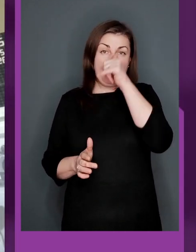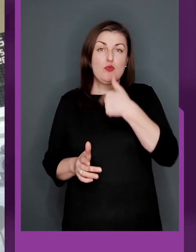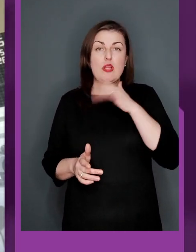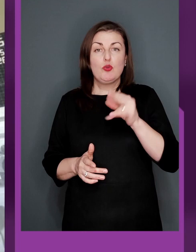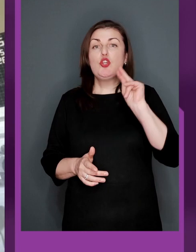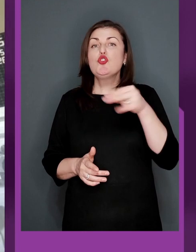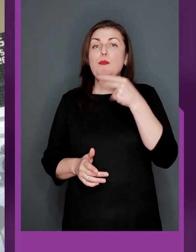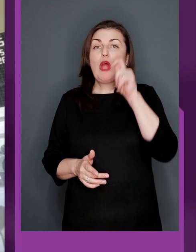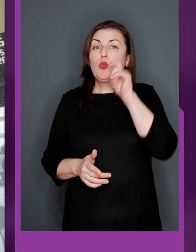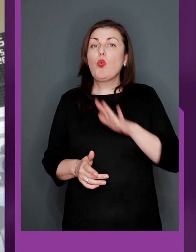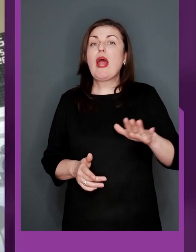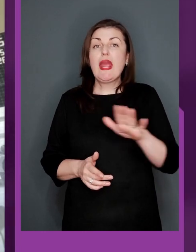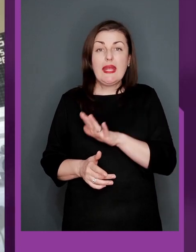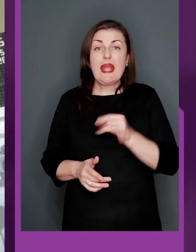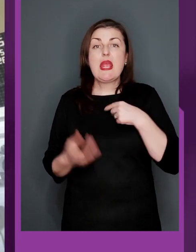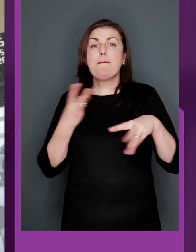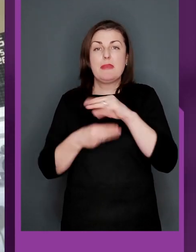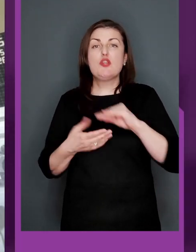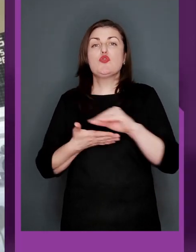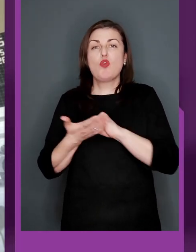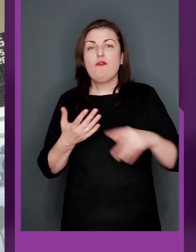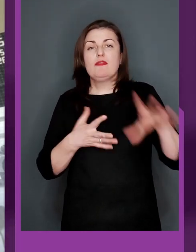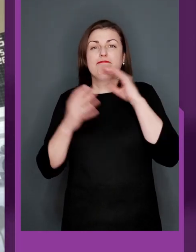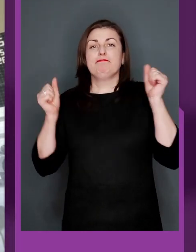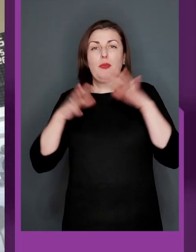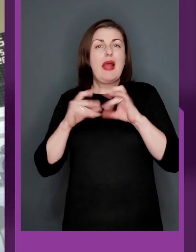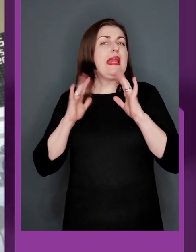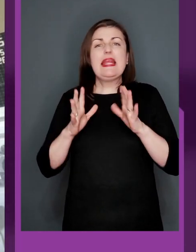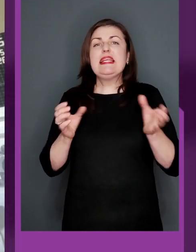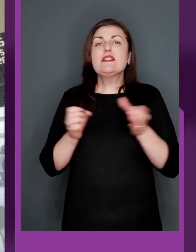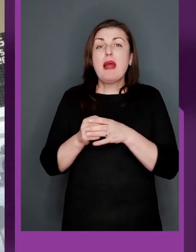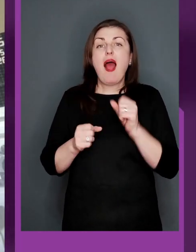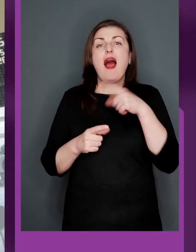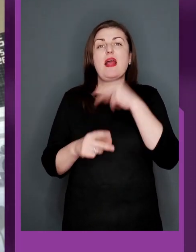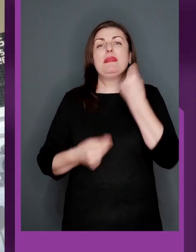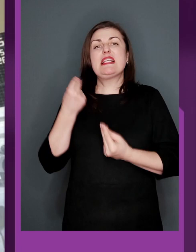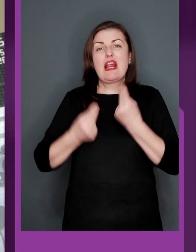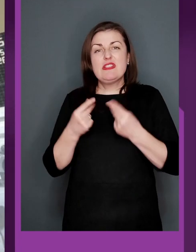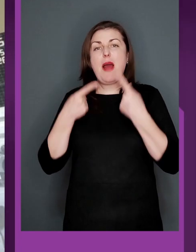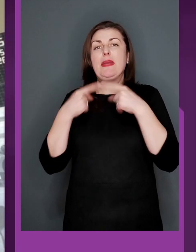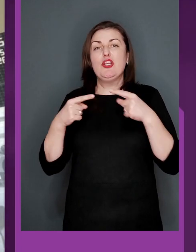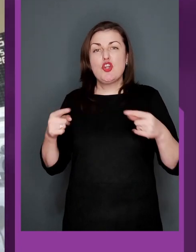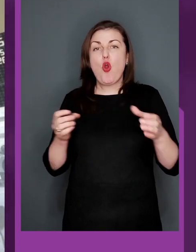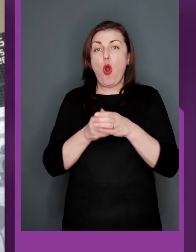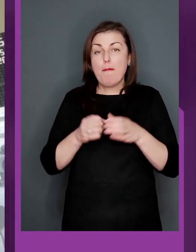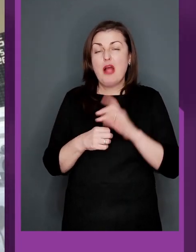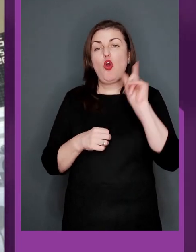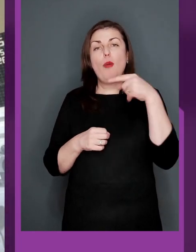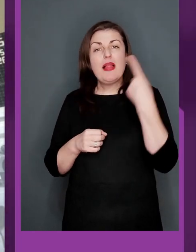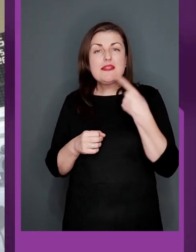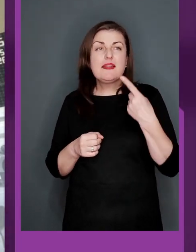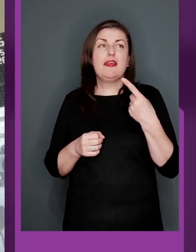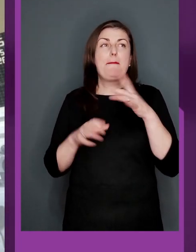в нас буде чемпіонат України, і ми знову там побачимося, і не тільки з збірниками, а й з гравцями інших команд